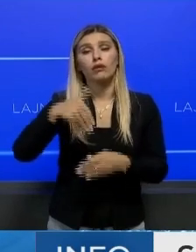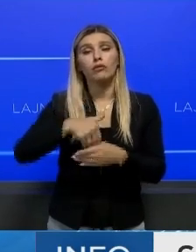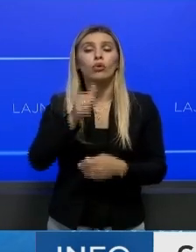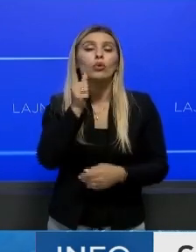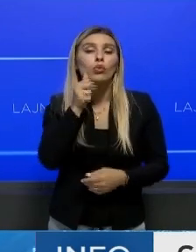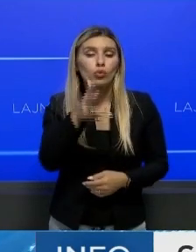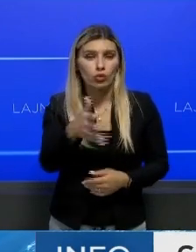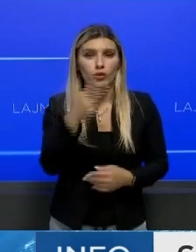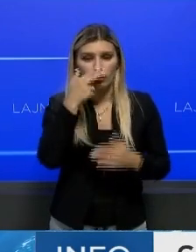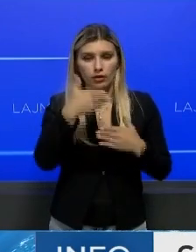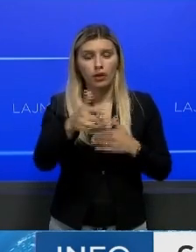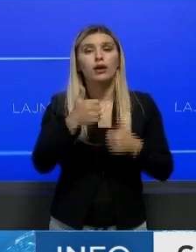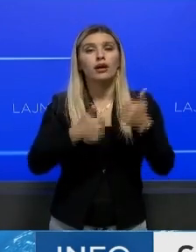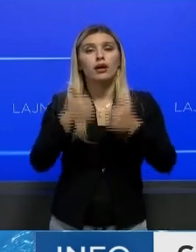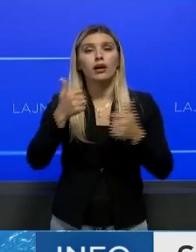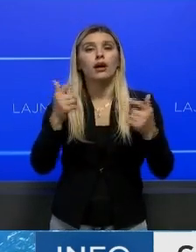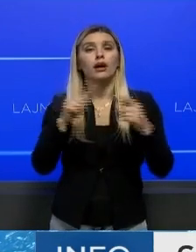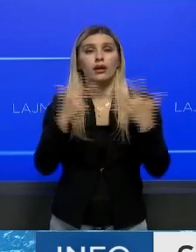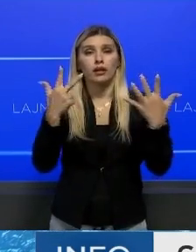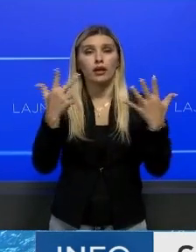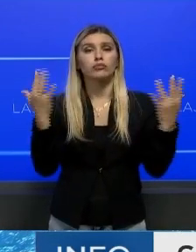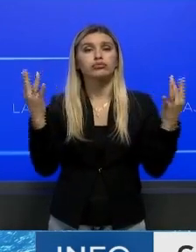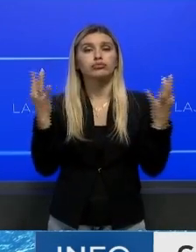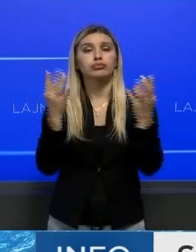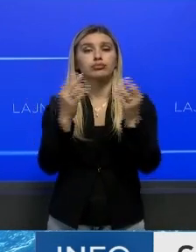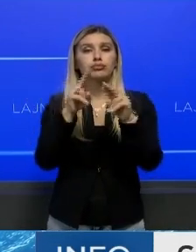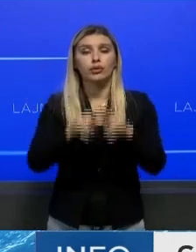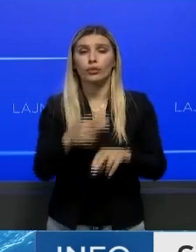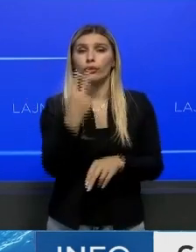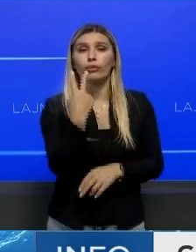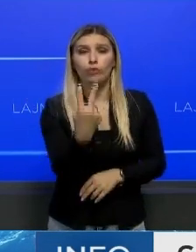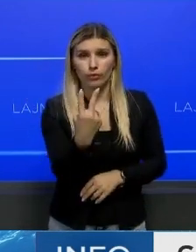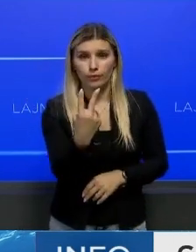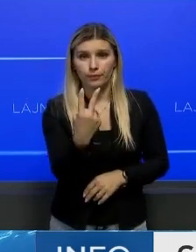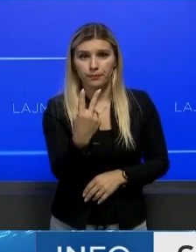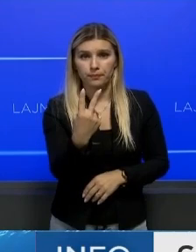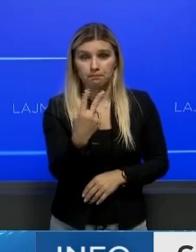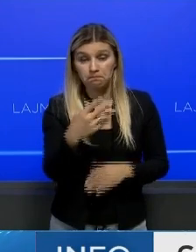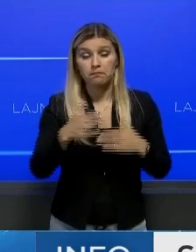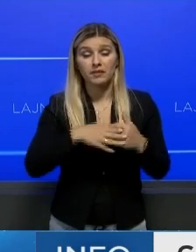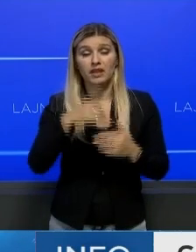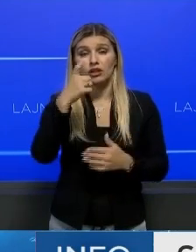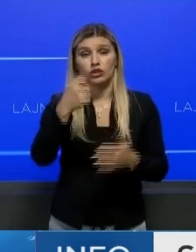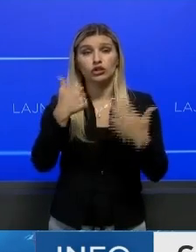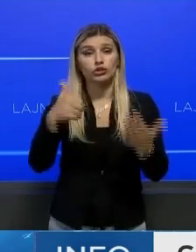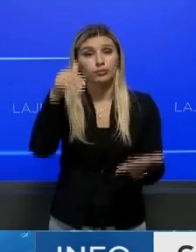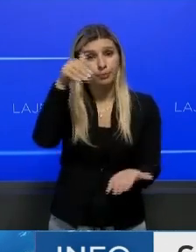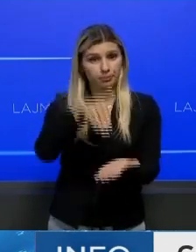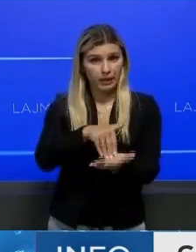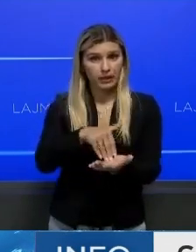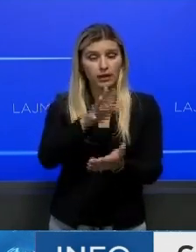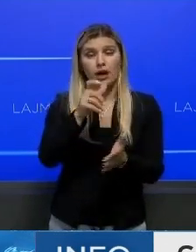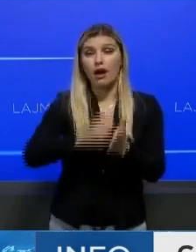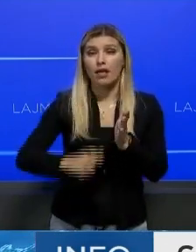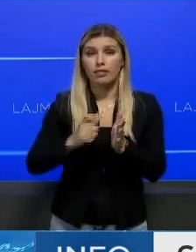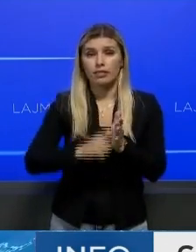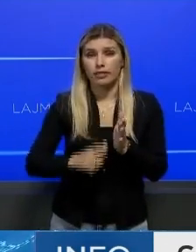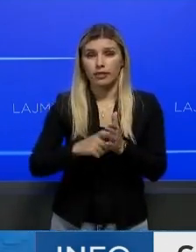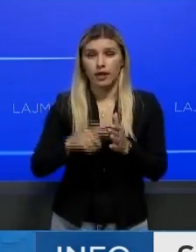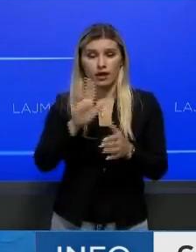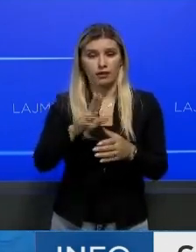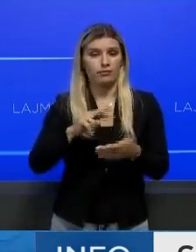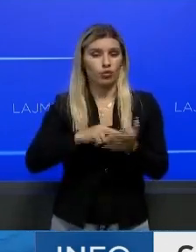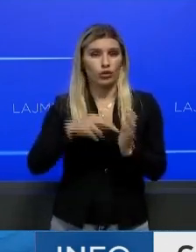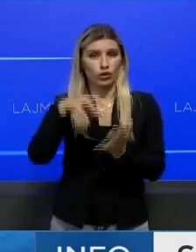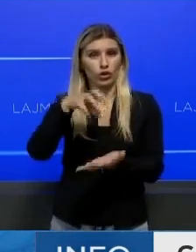VM në mënyrë që të zvoglohet numri i kandidatëve në 2. Rët një 16.000 antar të partijës konservatore dhe të